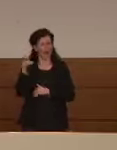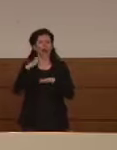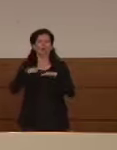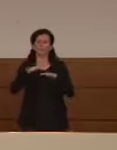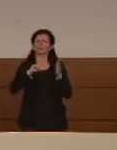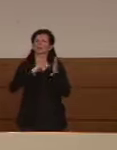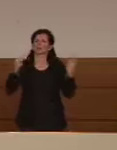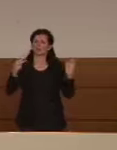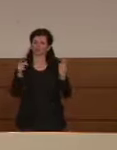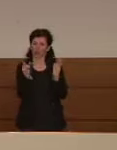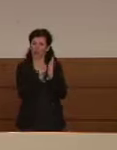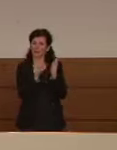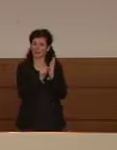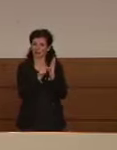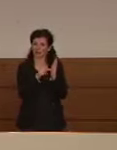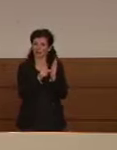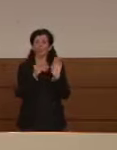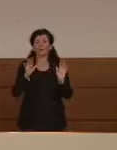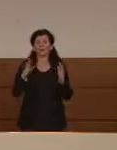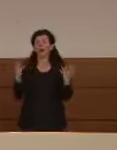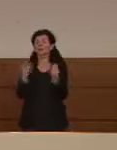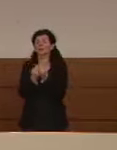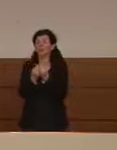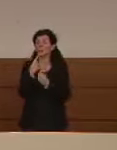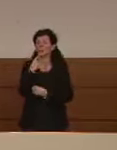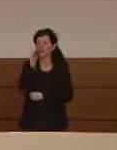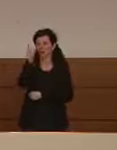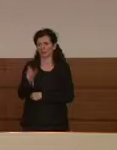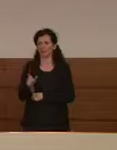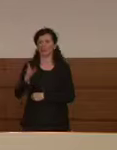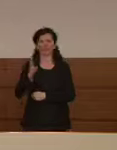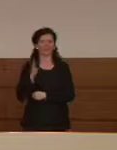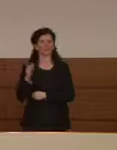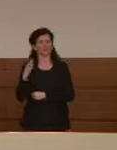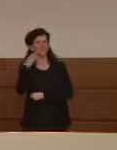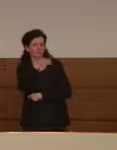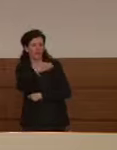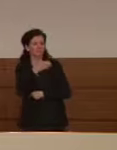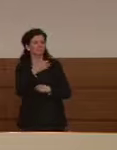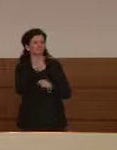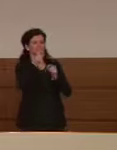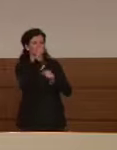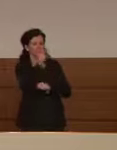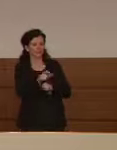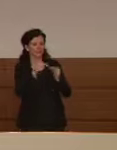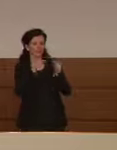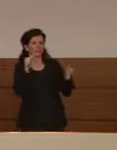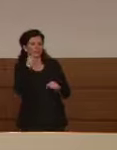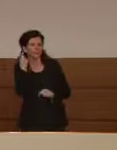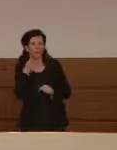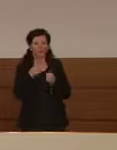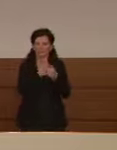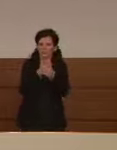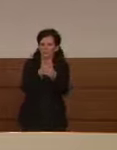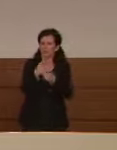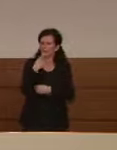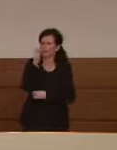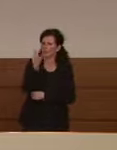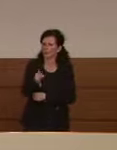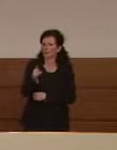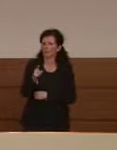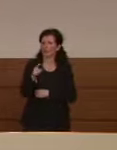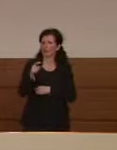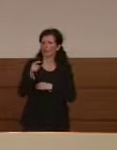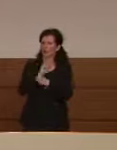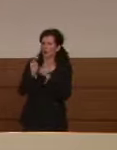è magnifico però ci hanno anche gli uomini che vanno lì fanno i tamponi seguono rintracciano i contatti dei casi